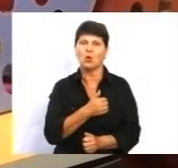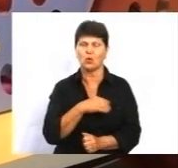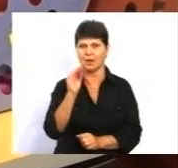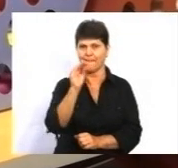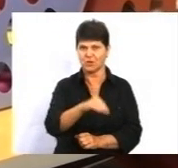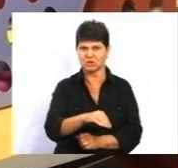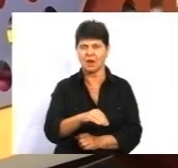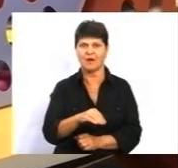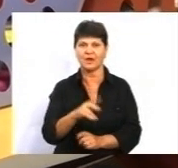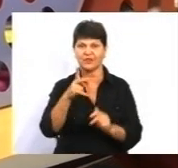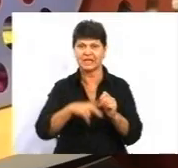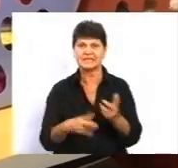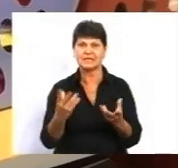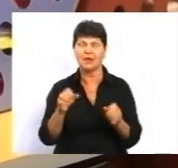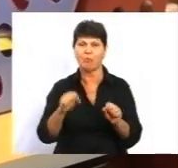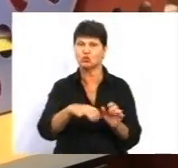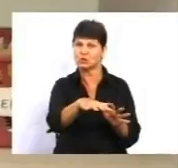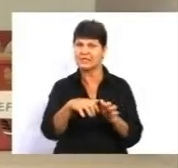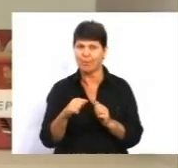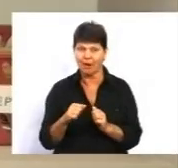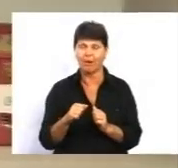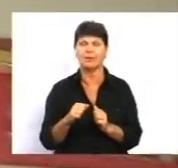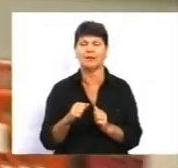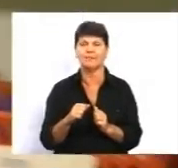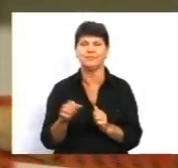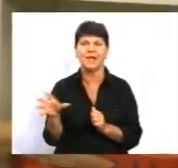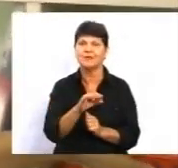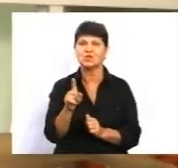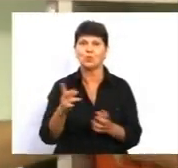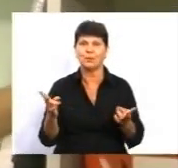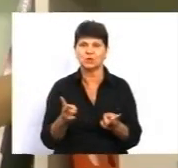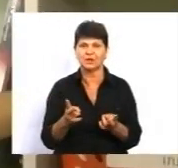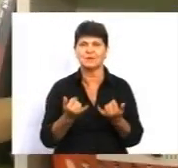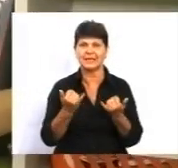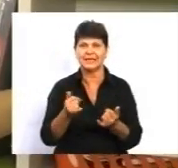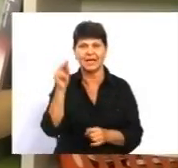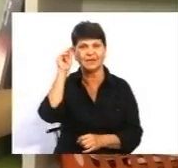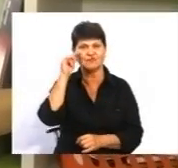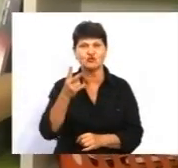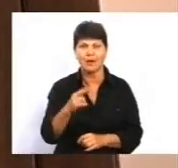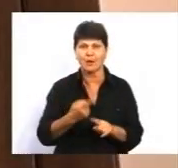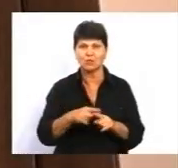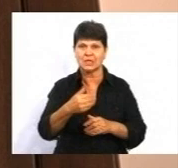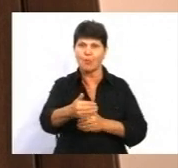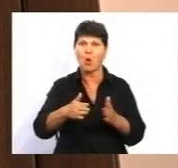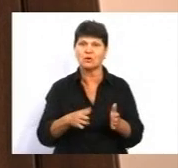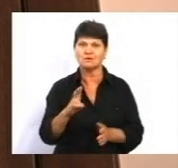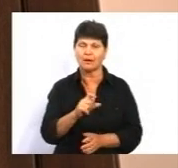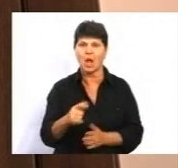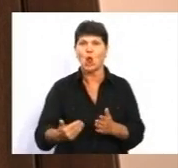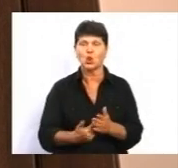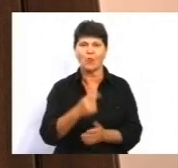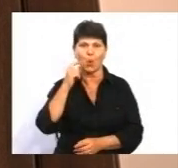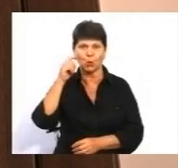в тому кінці дня можуть забрати все, що потрібно для навчання в них ось цих боксах. Нова українська